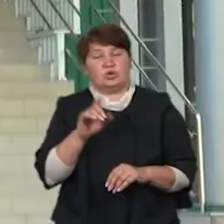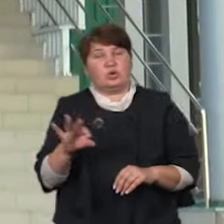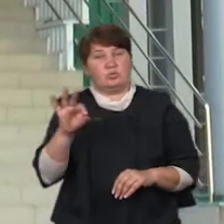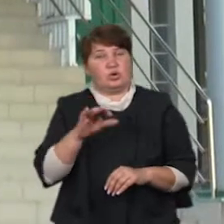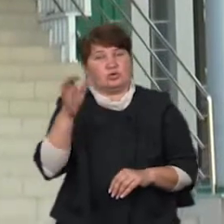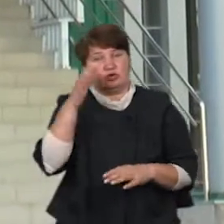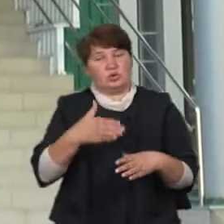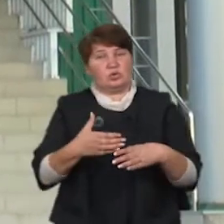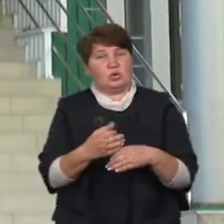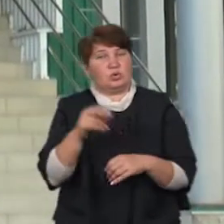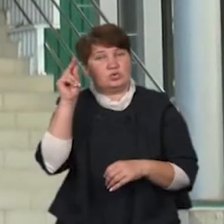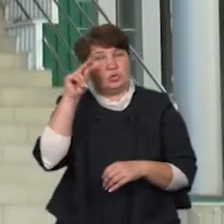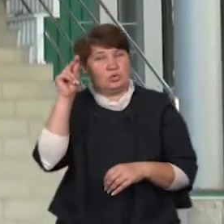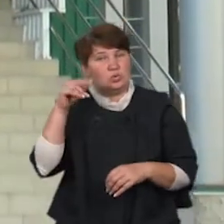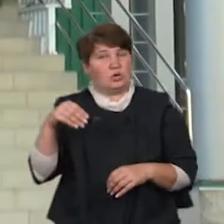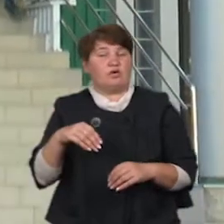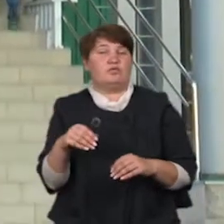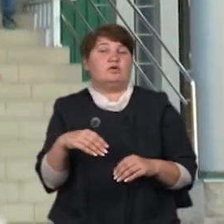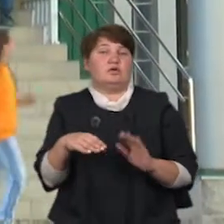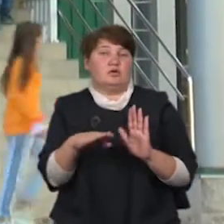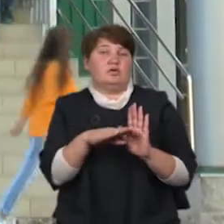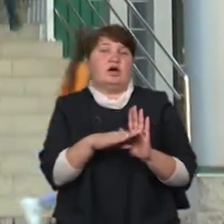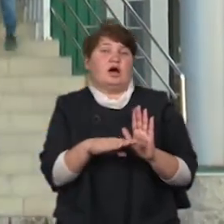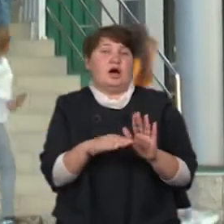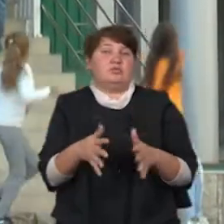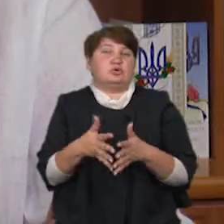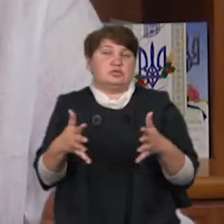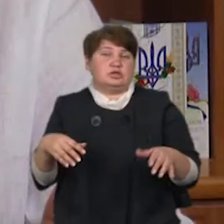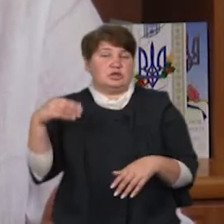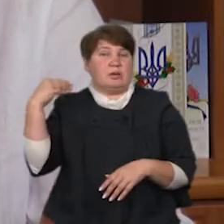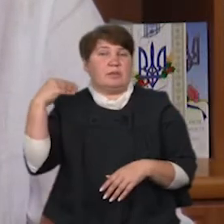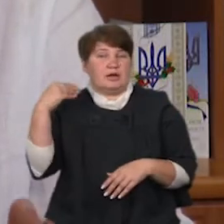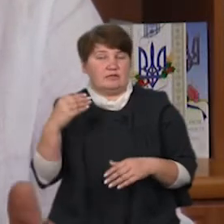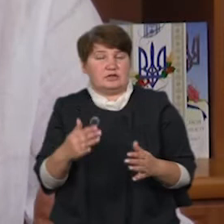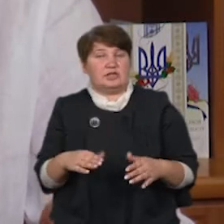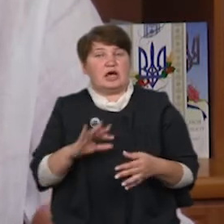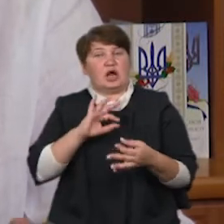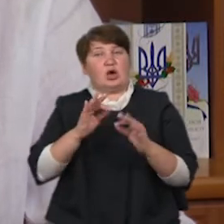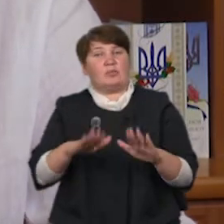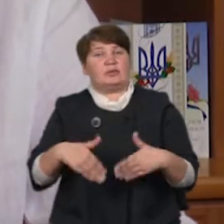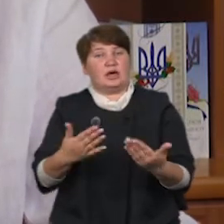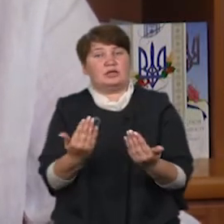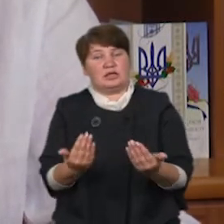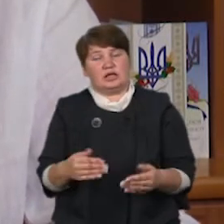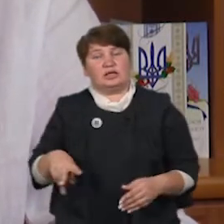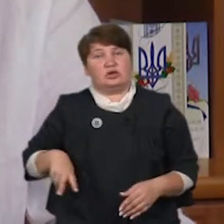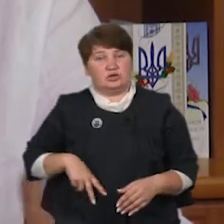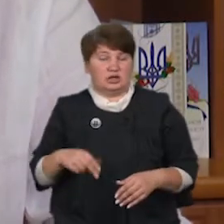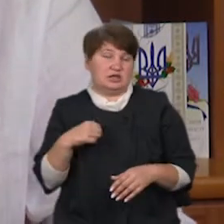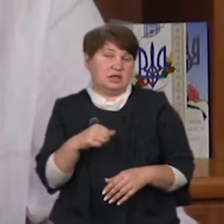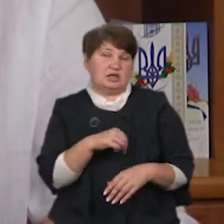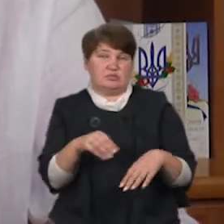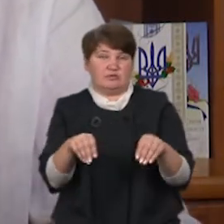Скорочення уроків або збільшення перерви – лише рекомендації для директорів. Це вже вирішує кожен освітній заклад самостійно,